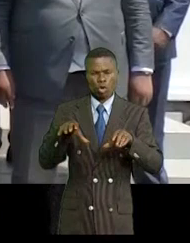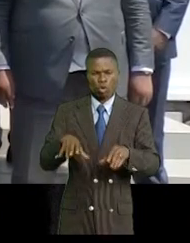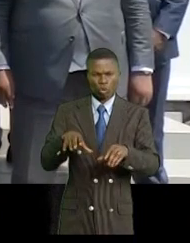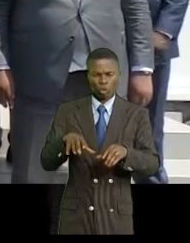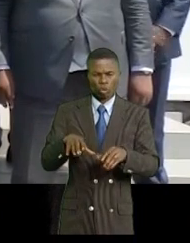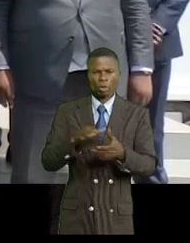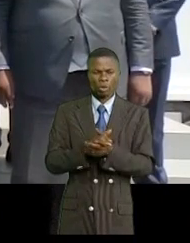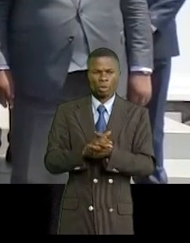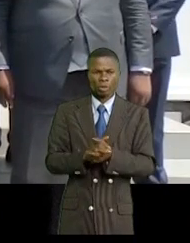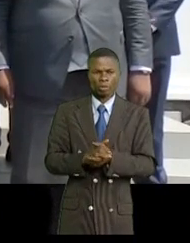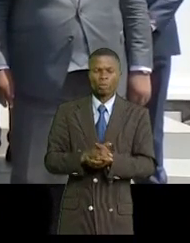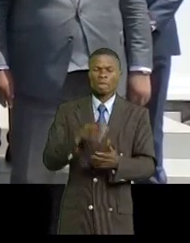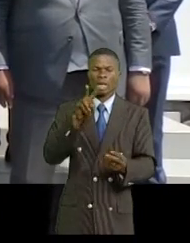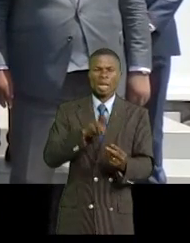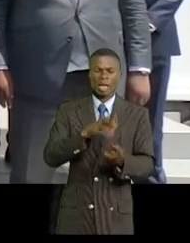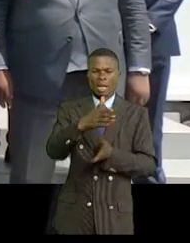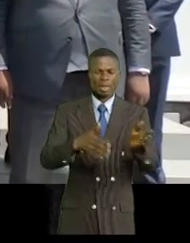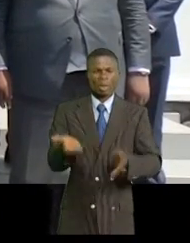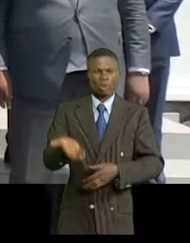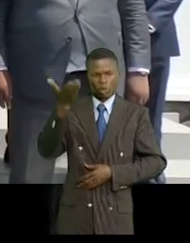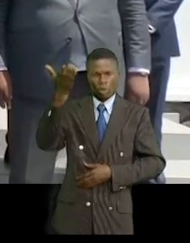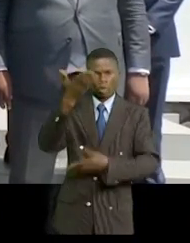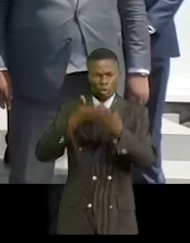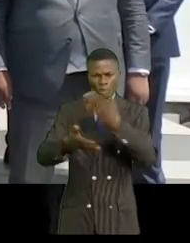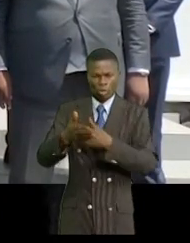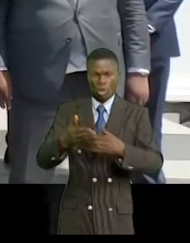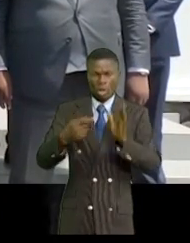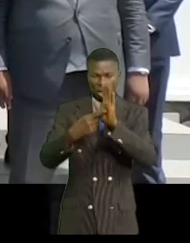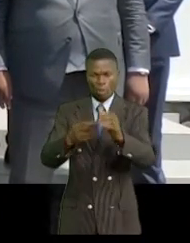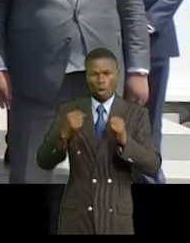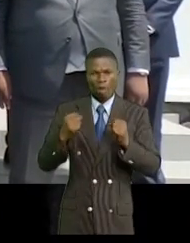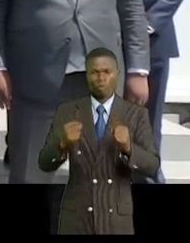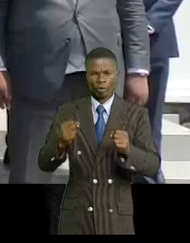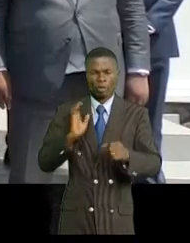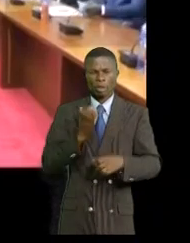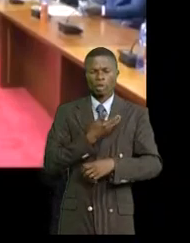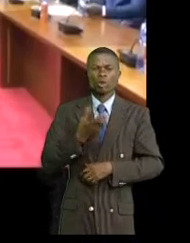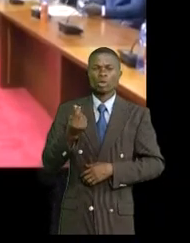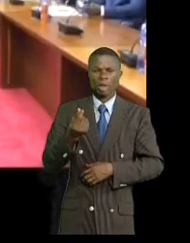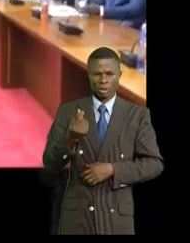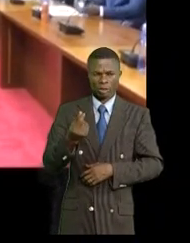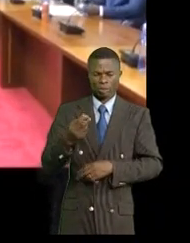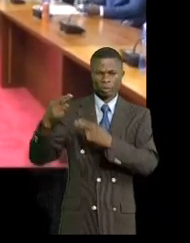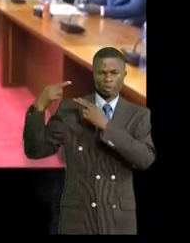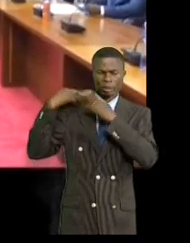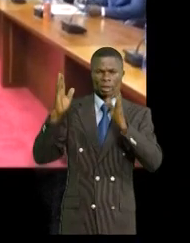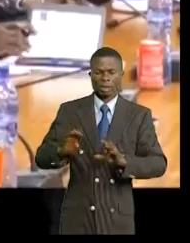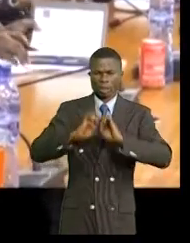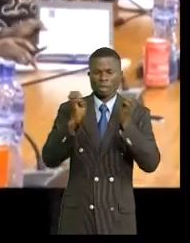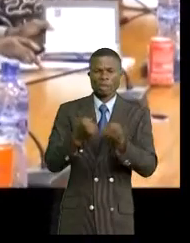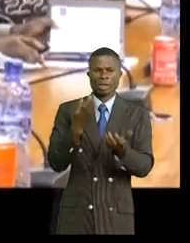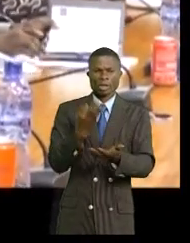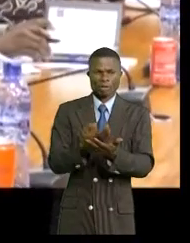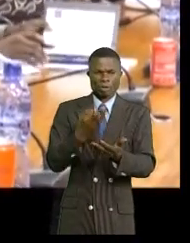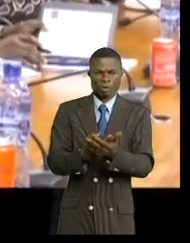Il y a une hausse des réserves d'échange, ce qui conforte la solidité de notre monnaie. Les responsables des régies financières